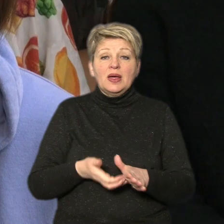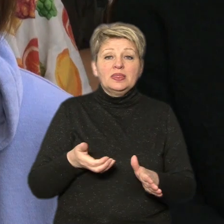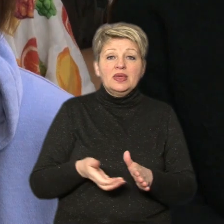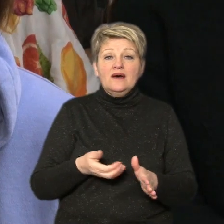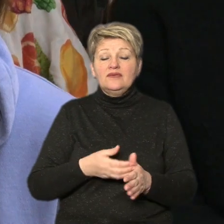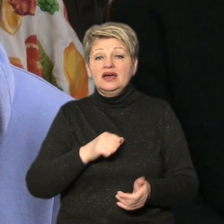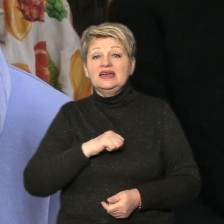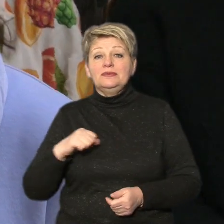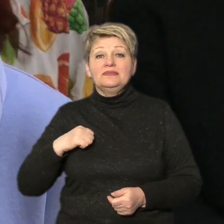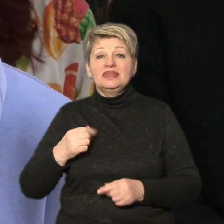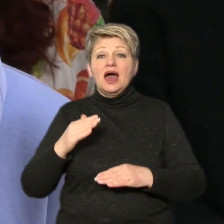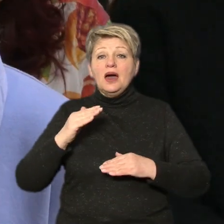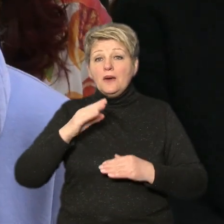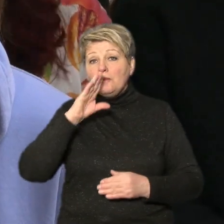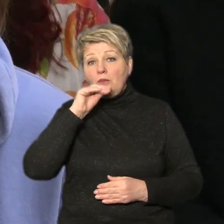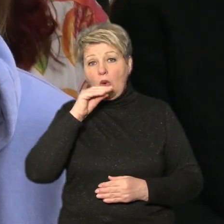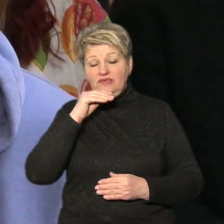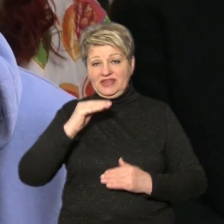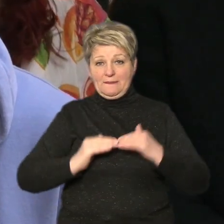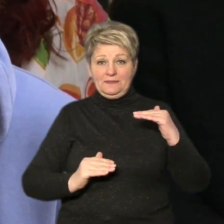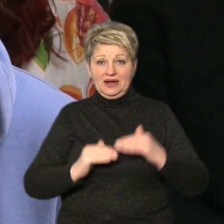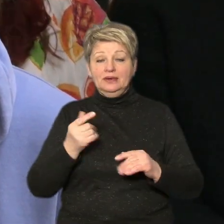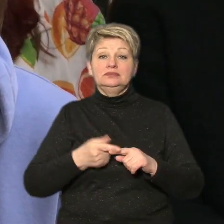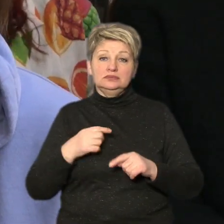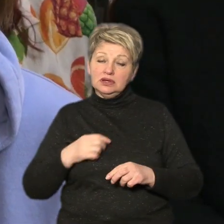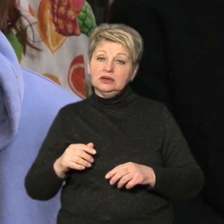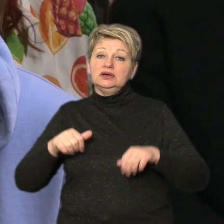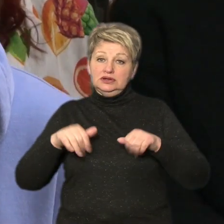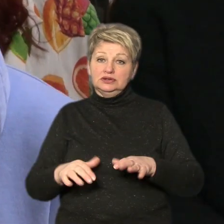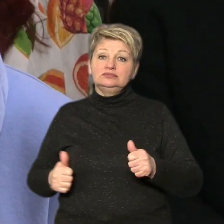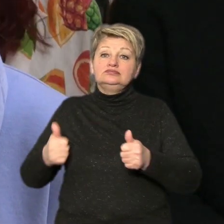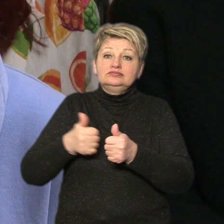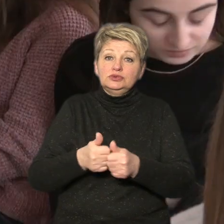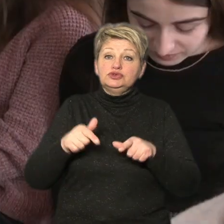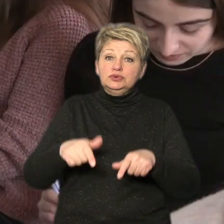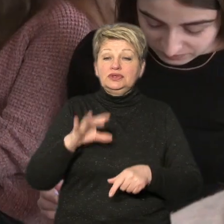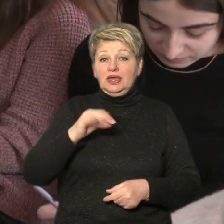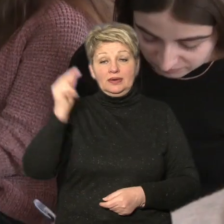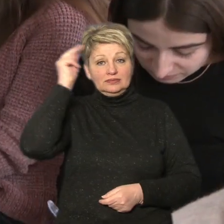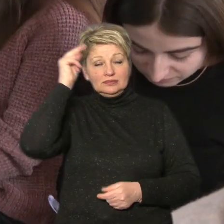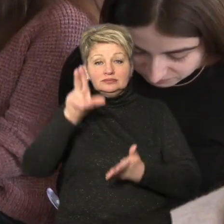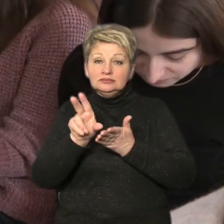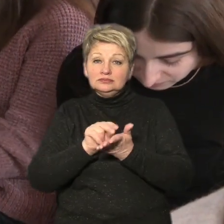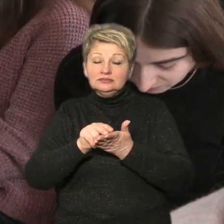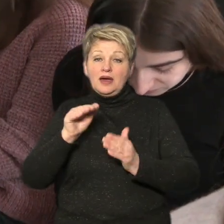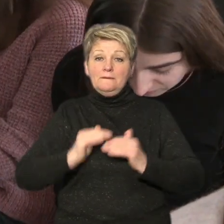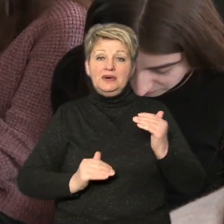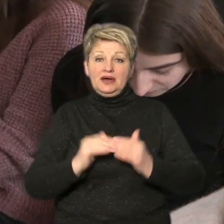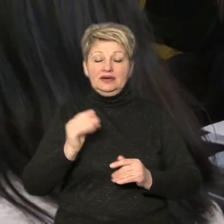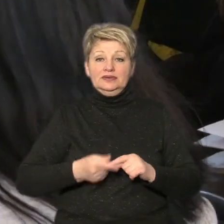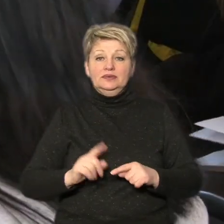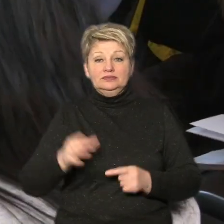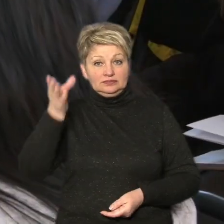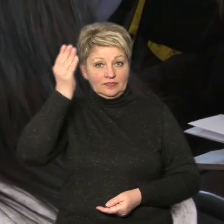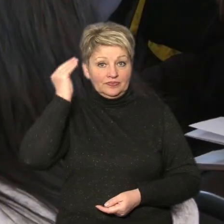саморозмовної практики англійської мови, і тому вирішила доучити сюди і попрактикуватися. А мотивацією вивчати англійську для 35